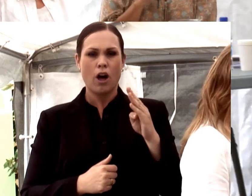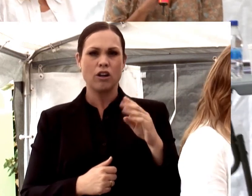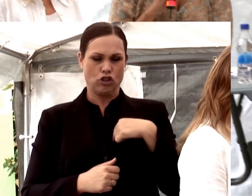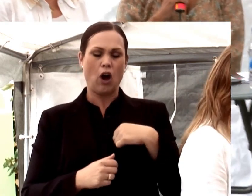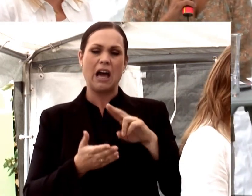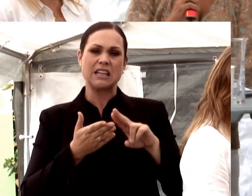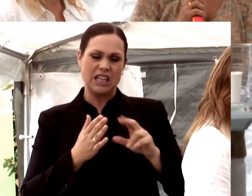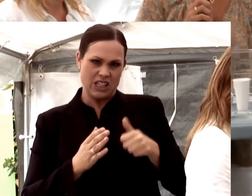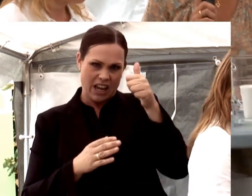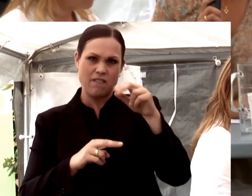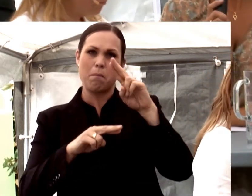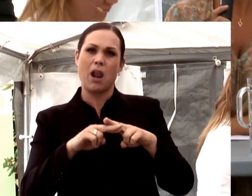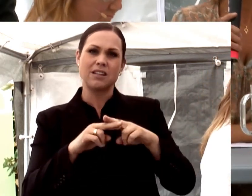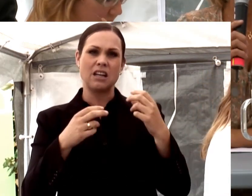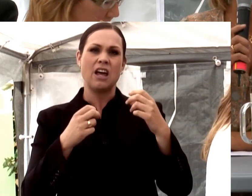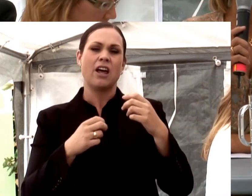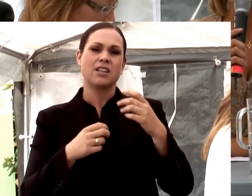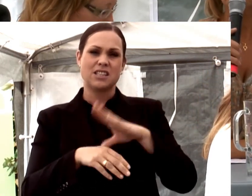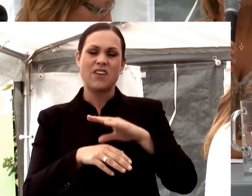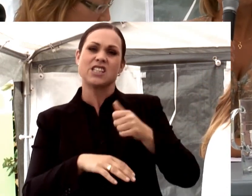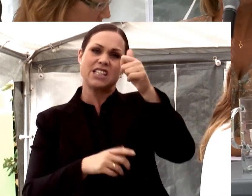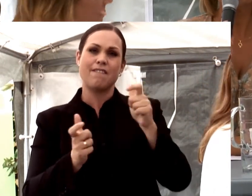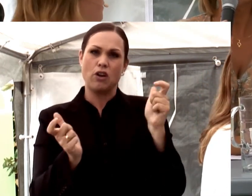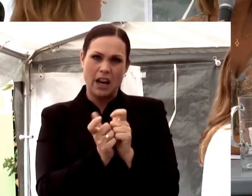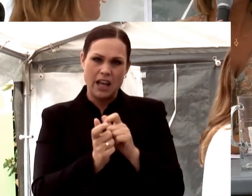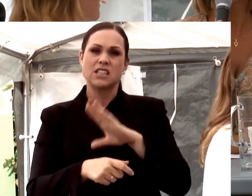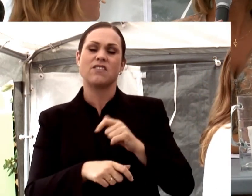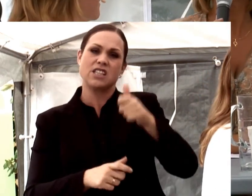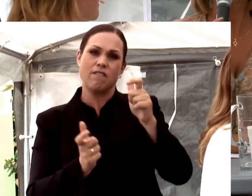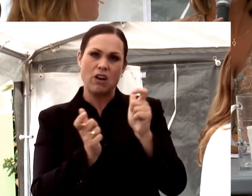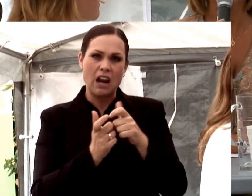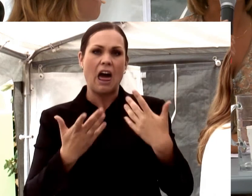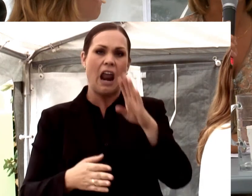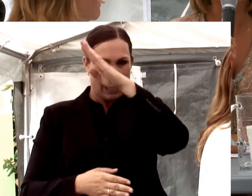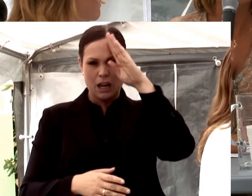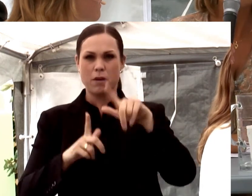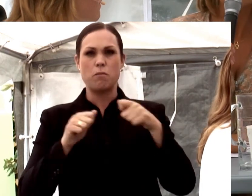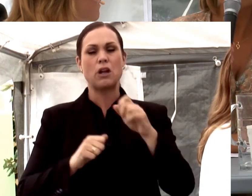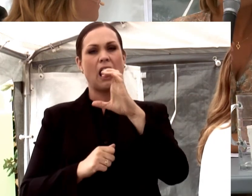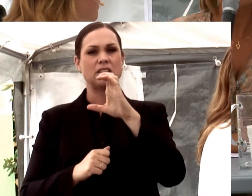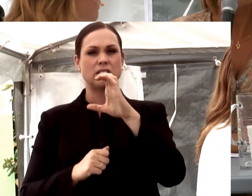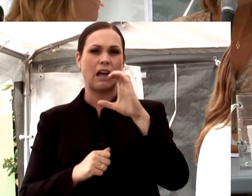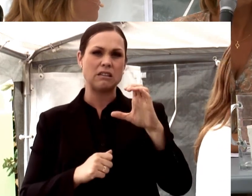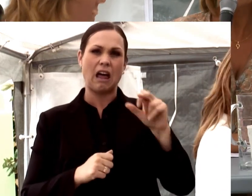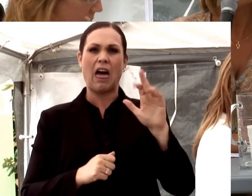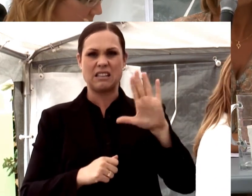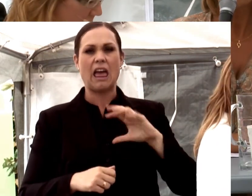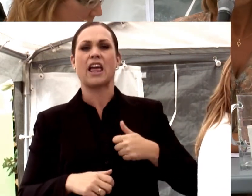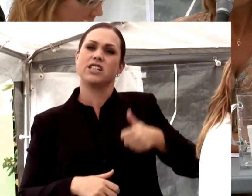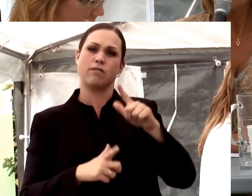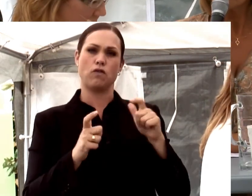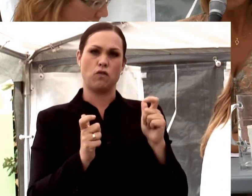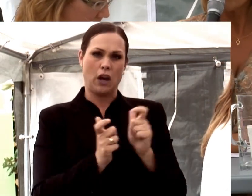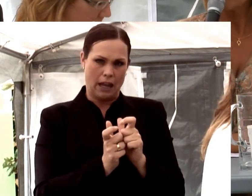Kanslirchef på Svensk Chefsförening. Och Svensk Chefsförening är Akademikerförbundet SSRs egen chefsförening.